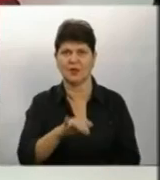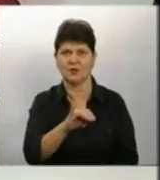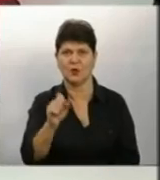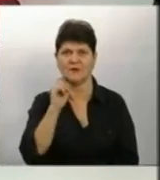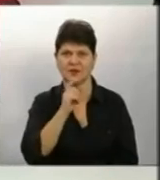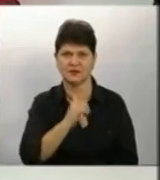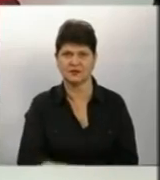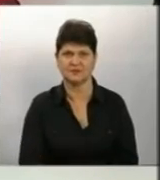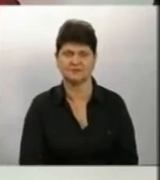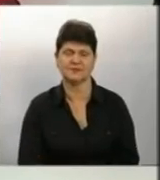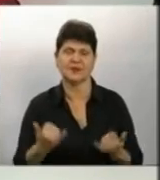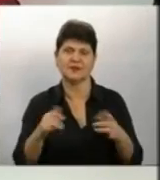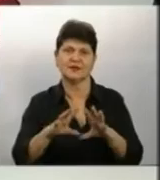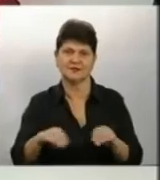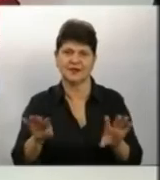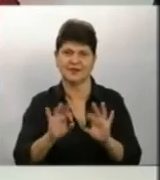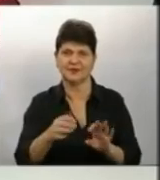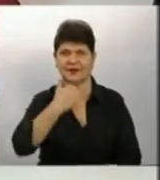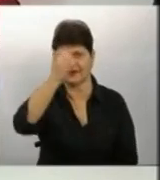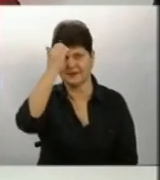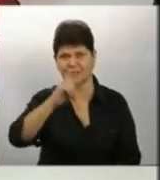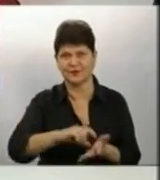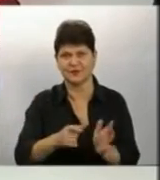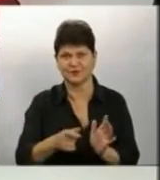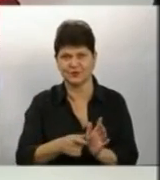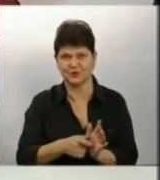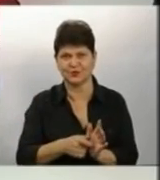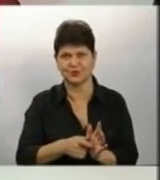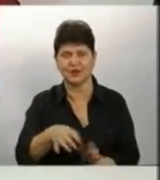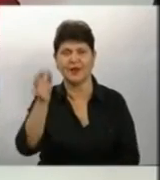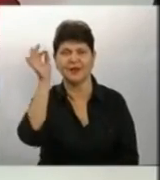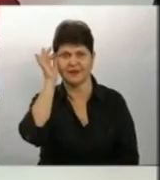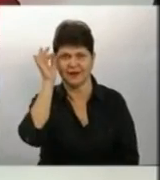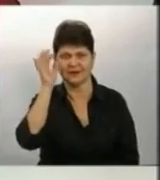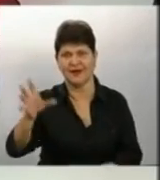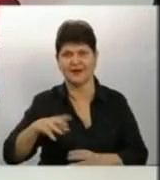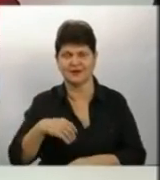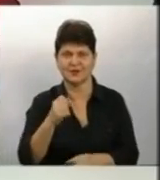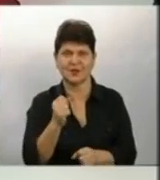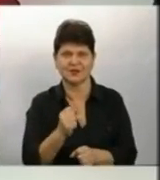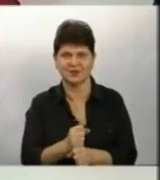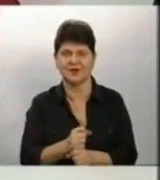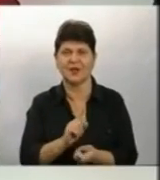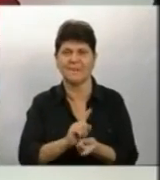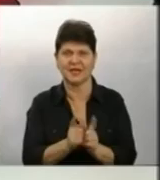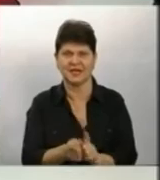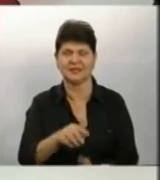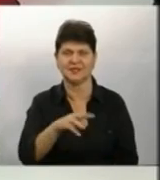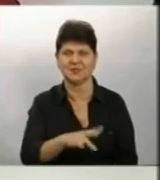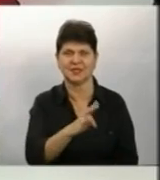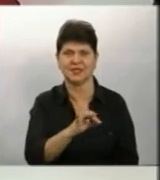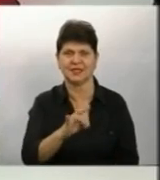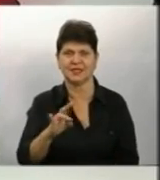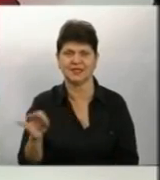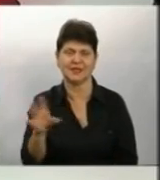Вінниця Наразі це вся інформація. Дякую, ці студії. Нагадаю, ці студії разом зі мною працювала сурдоперекладач Марина